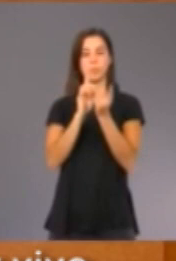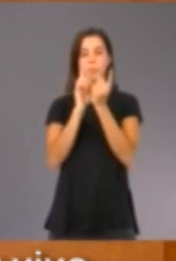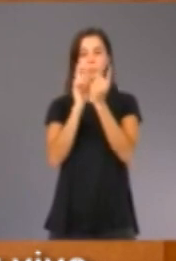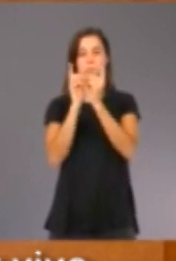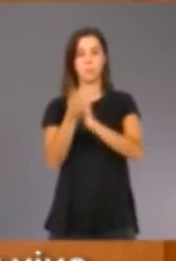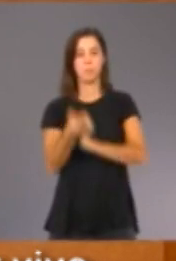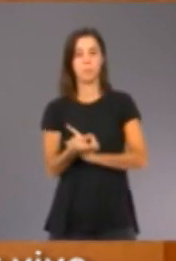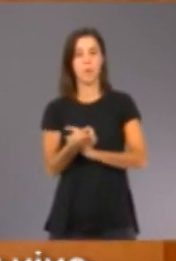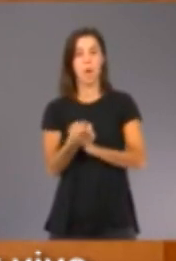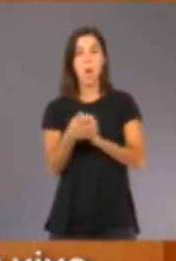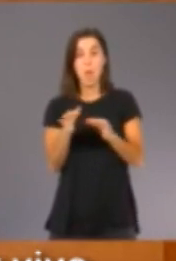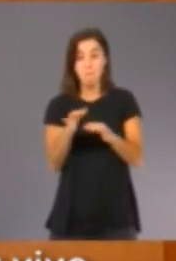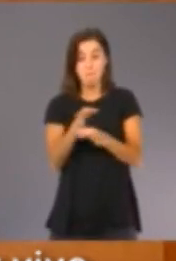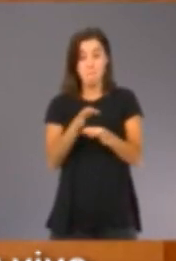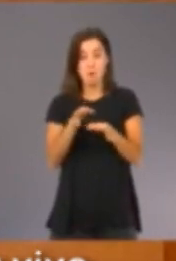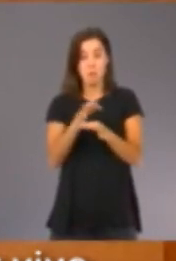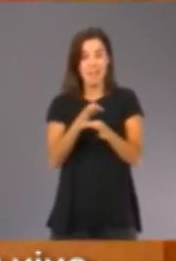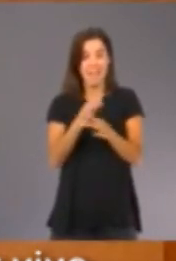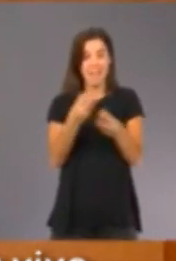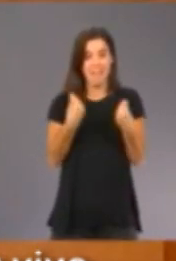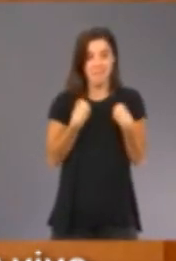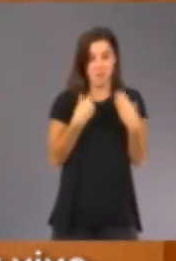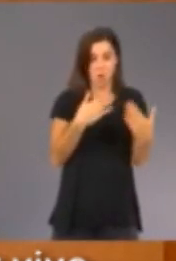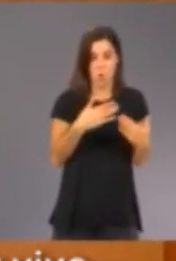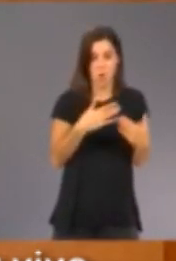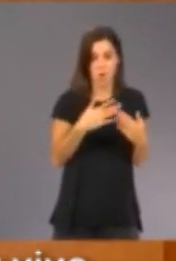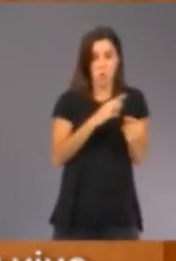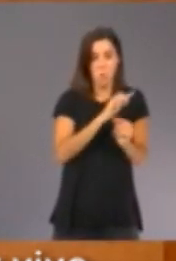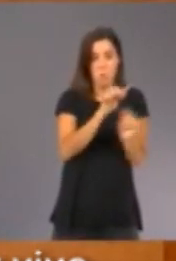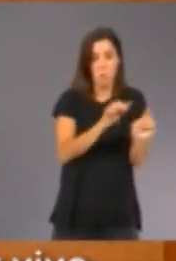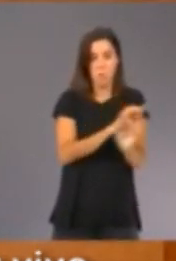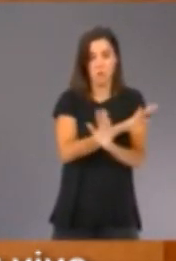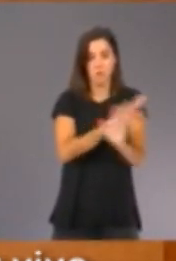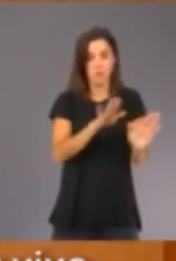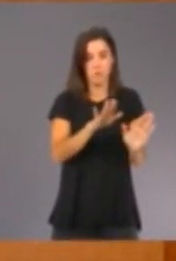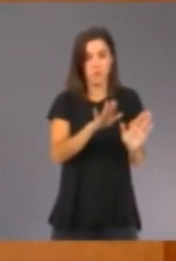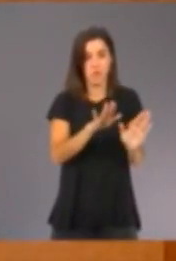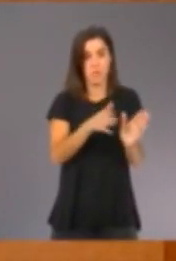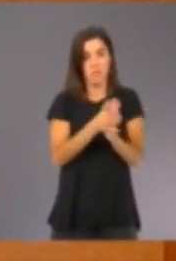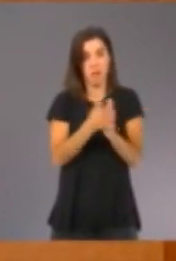un microorganisme que ni tan sols és un ésser viu, que està al límit de la vida.